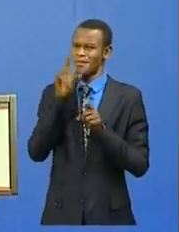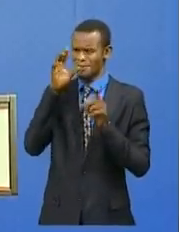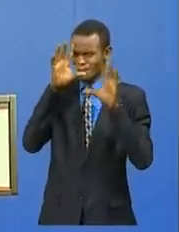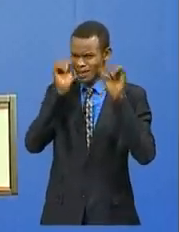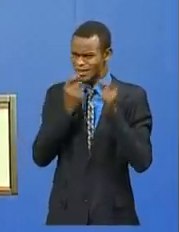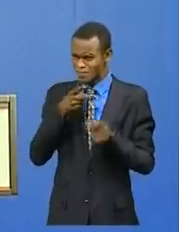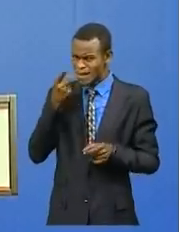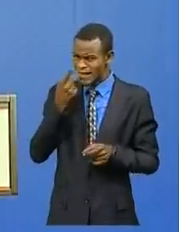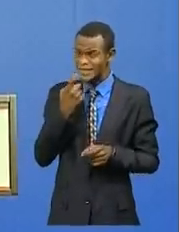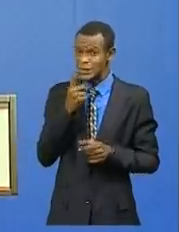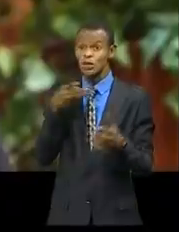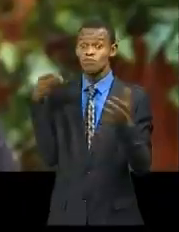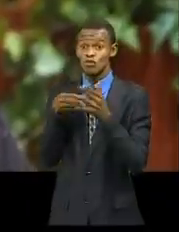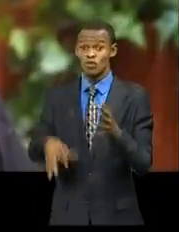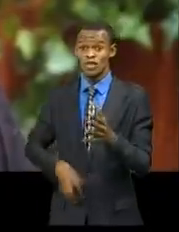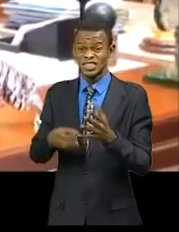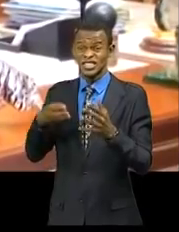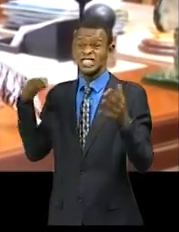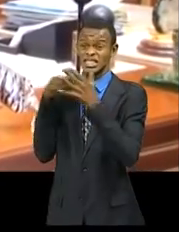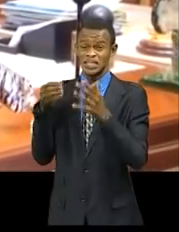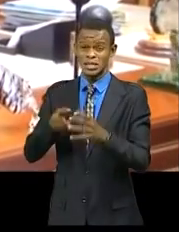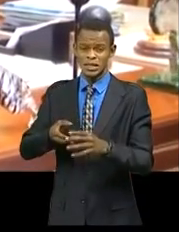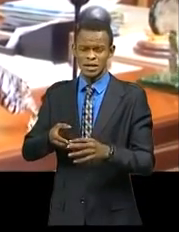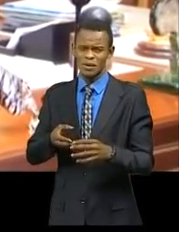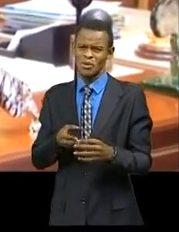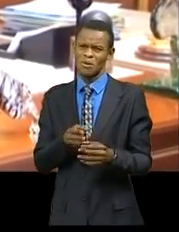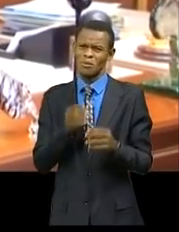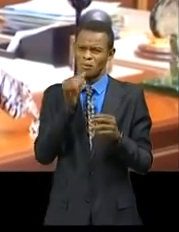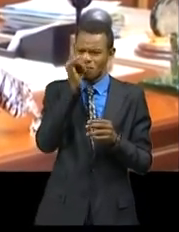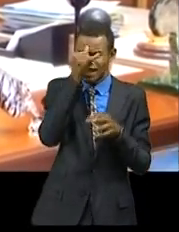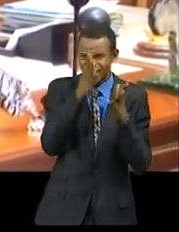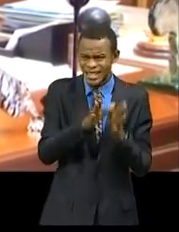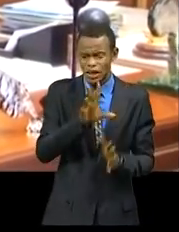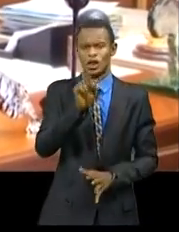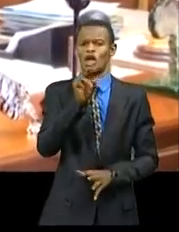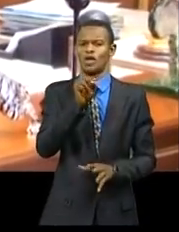prendre aux citoyens indiens qui ont choisi la RDC comme seconde patrie.